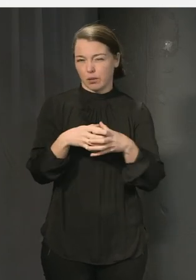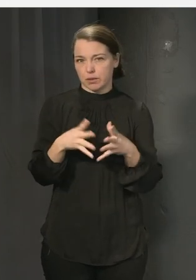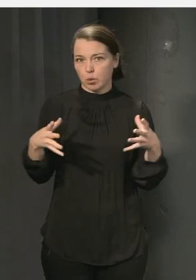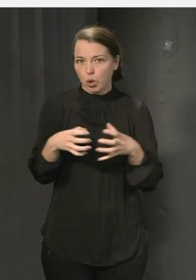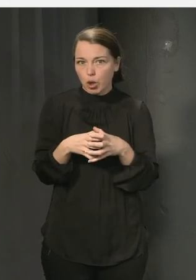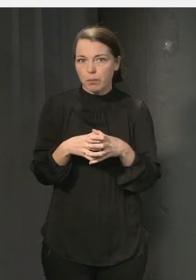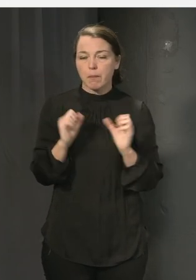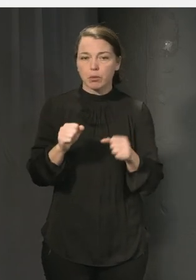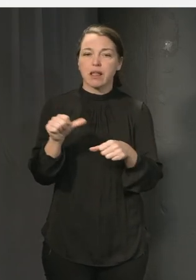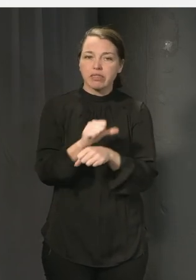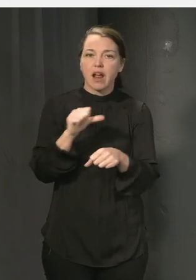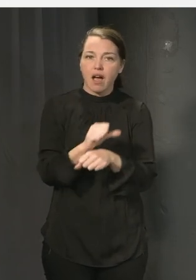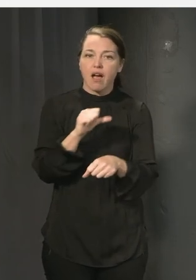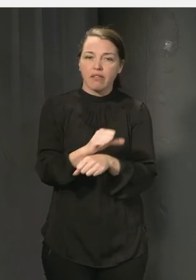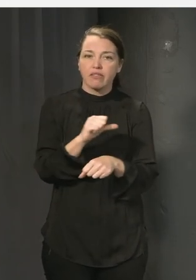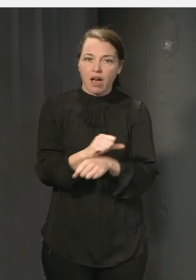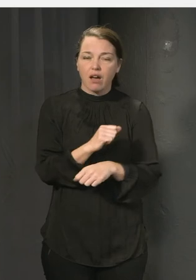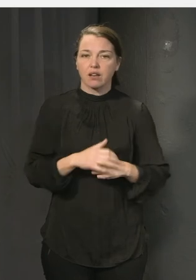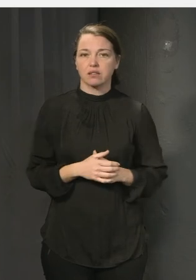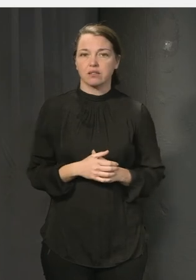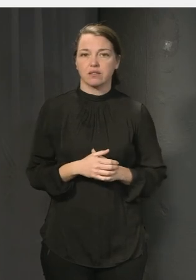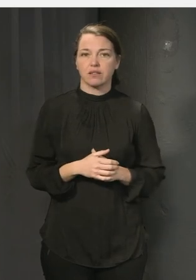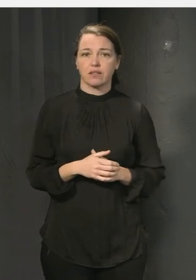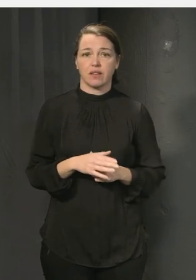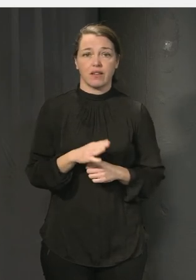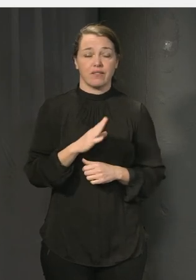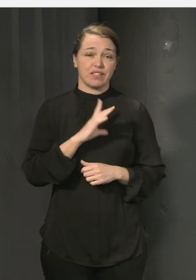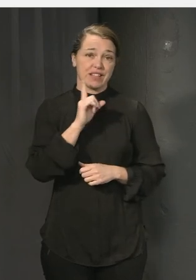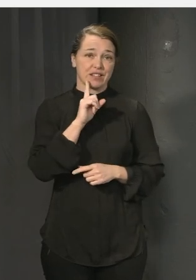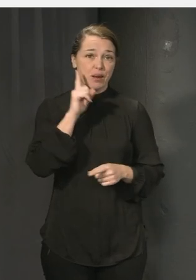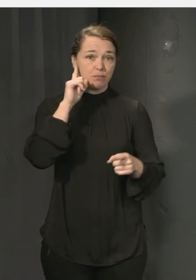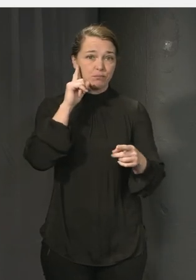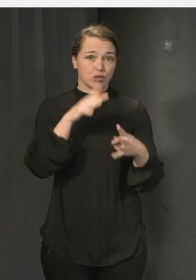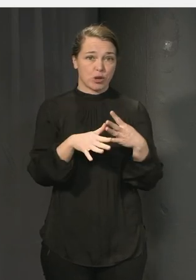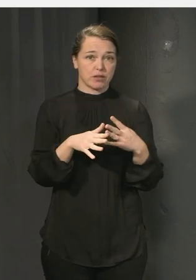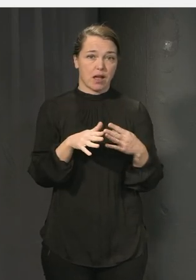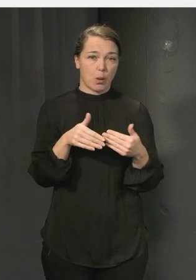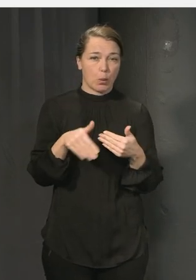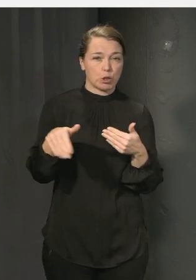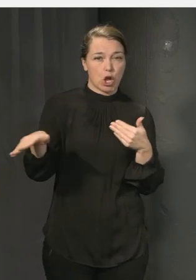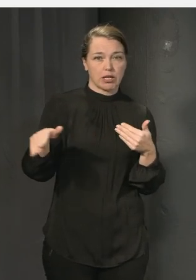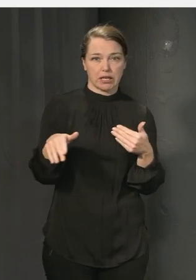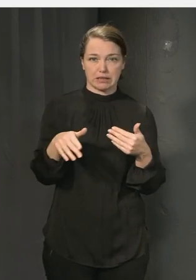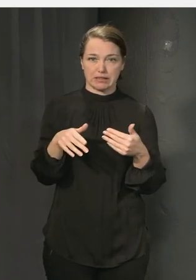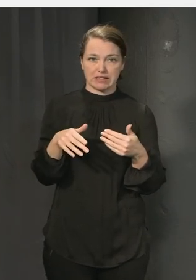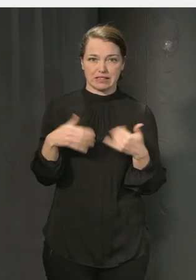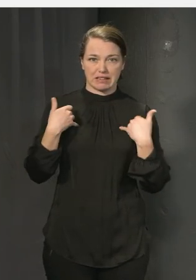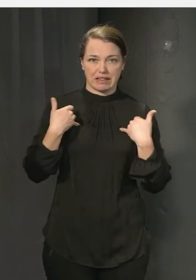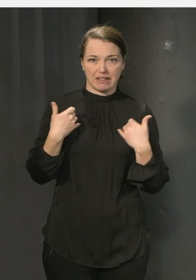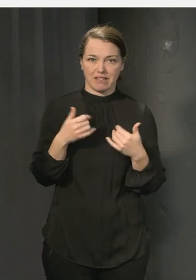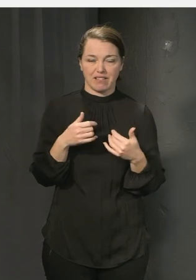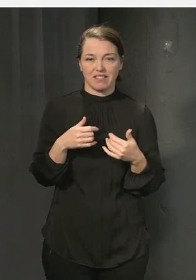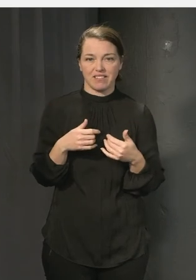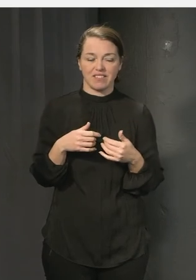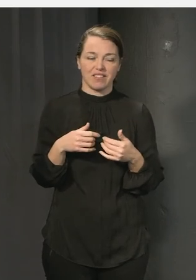något man måste tränas i och det finns alltid psykologiska utstötningsmekanismer i alla grupper och med små barn har ju